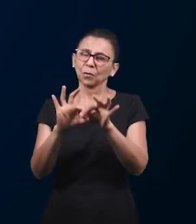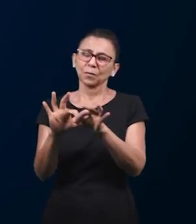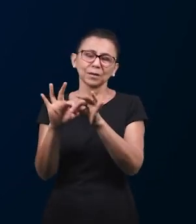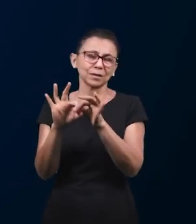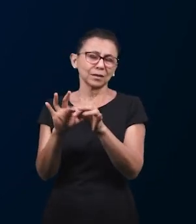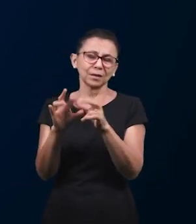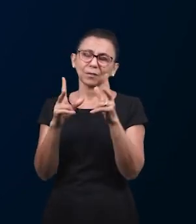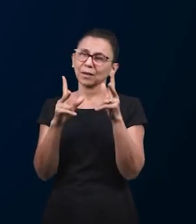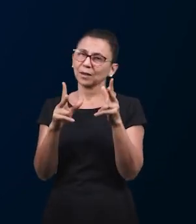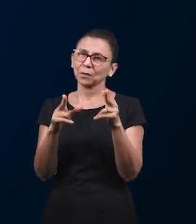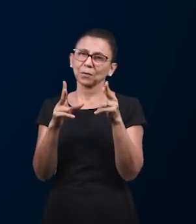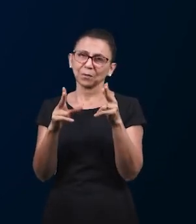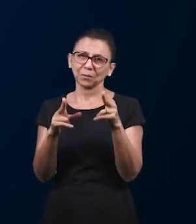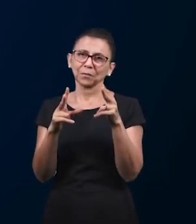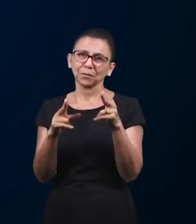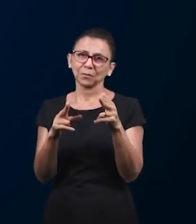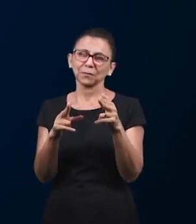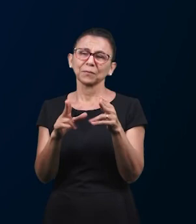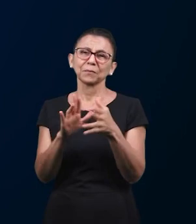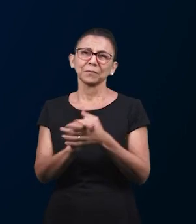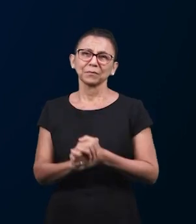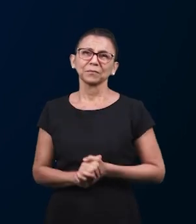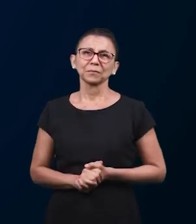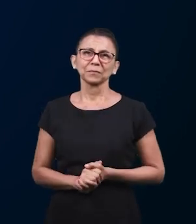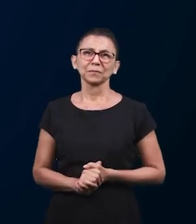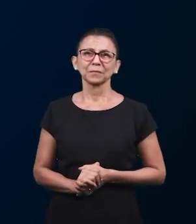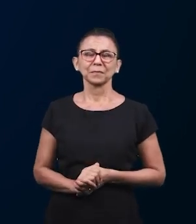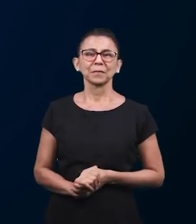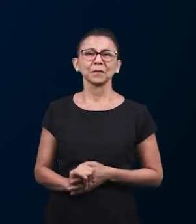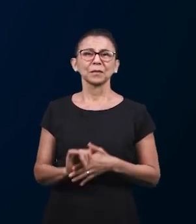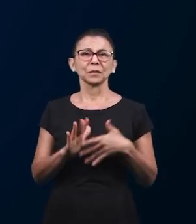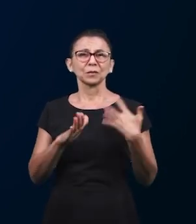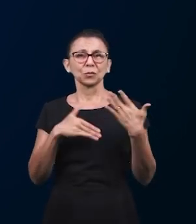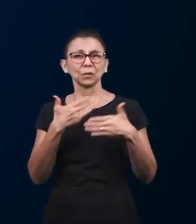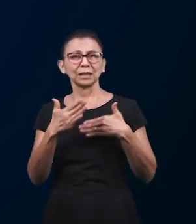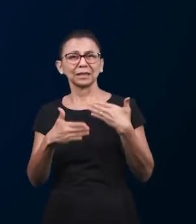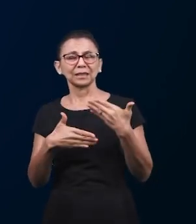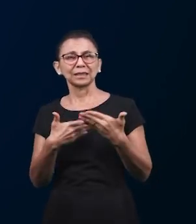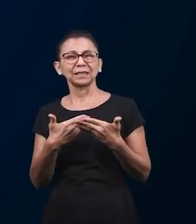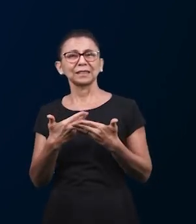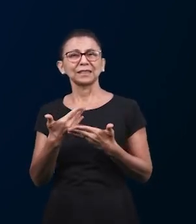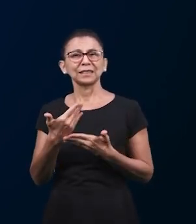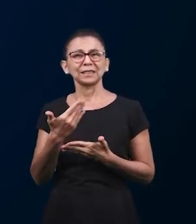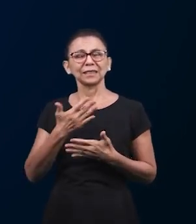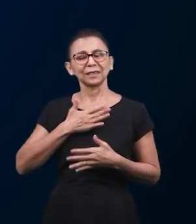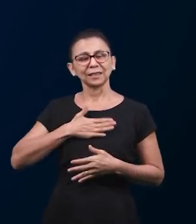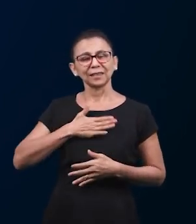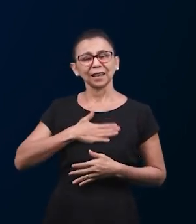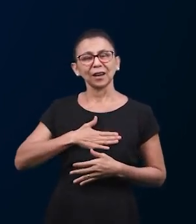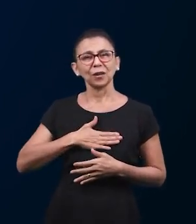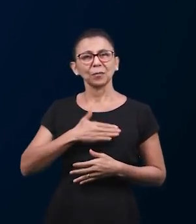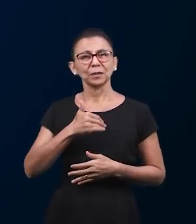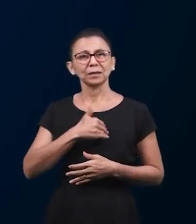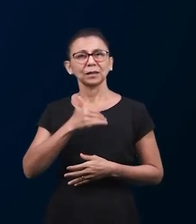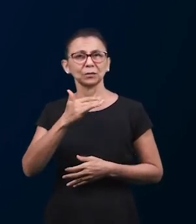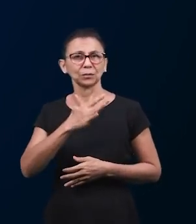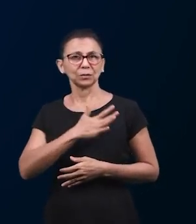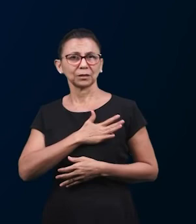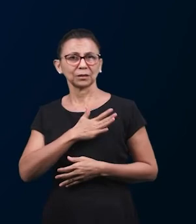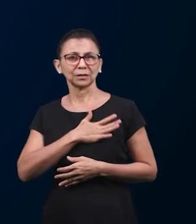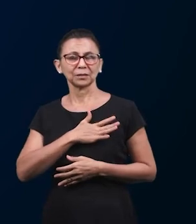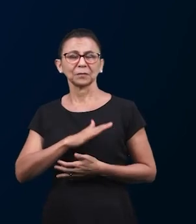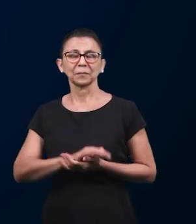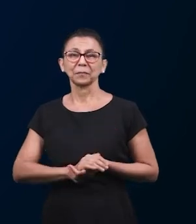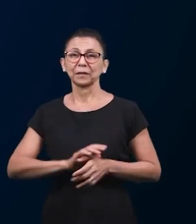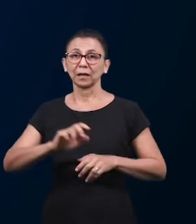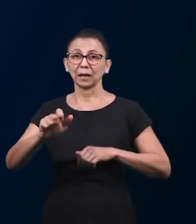и того же хлеба вкушать в одном и том же общении с радостью и простоте сердца как говорит слово